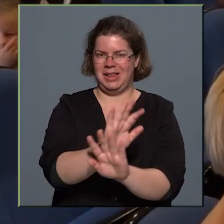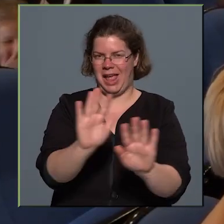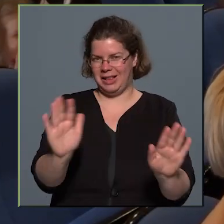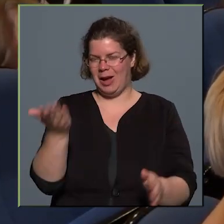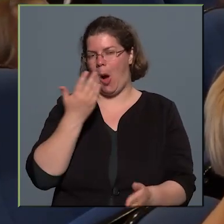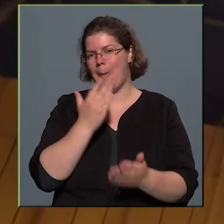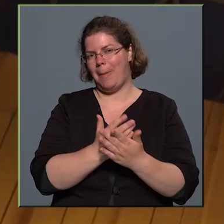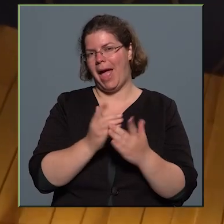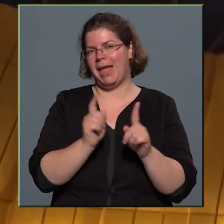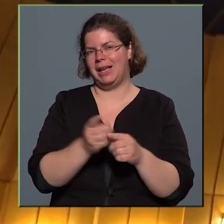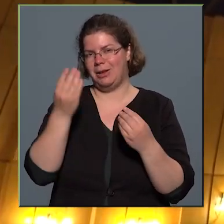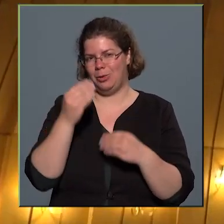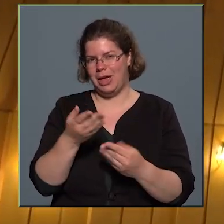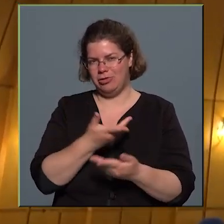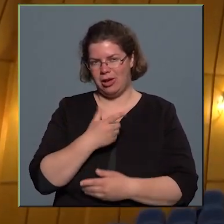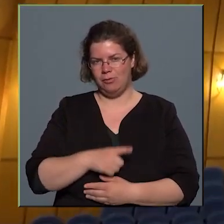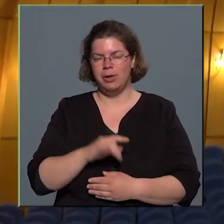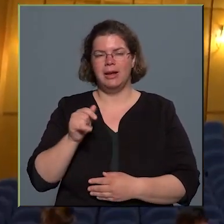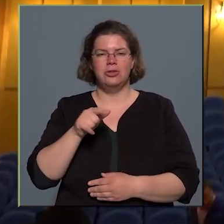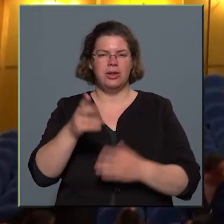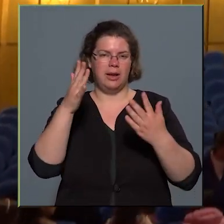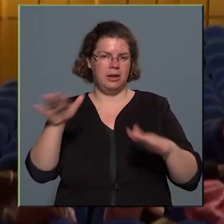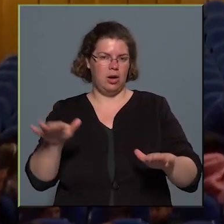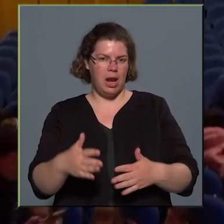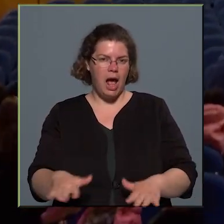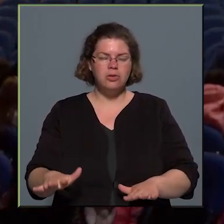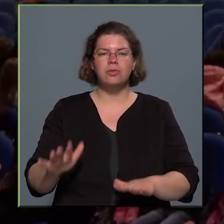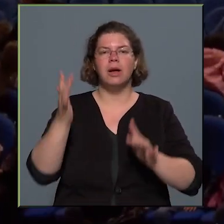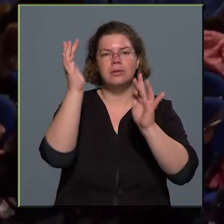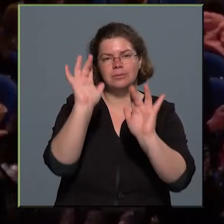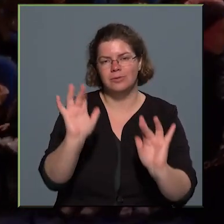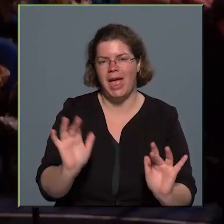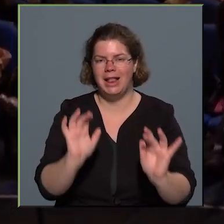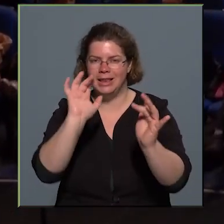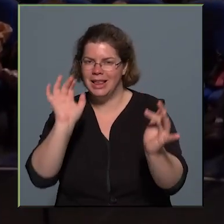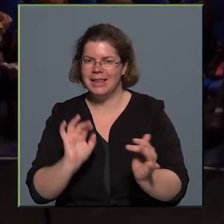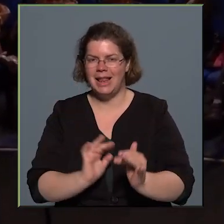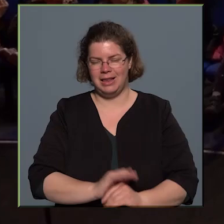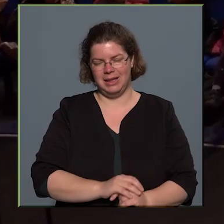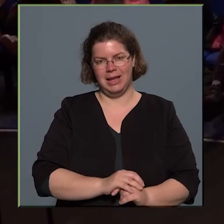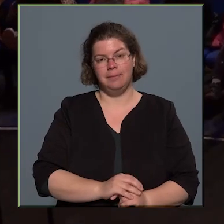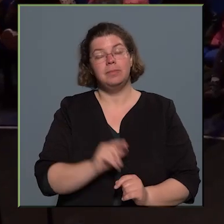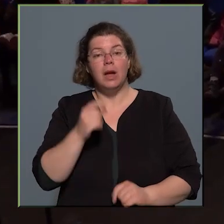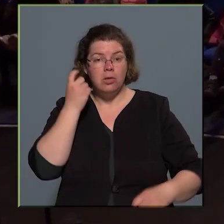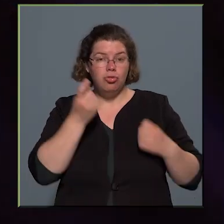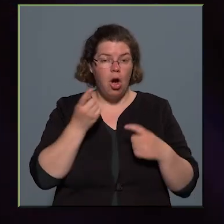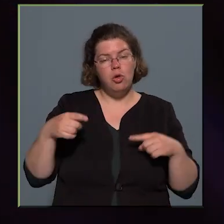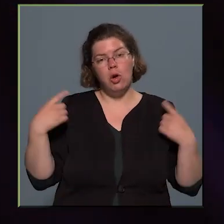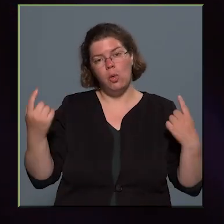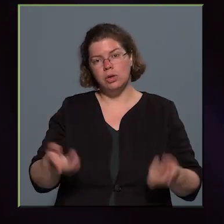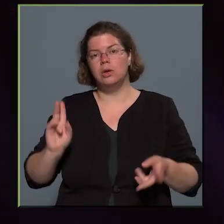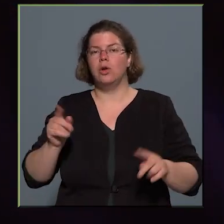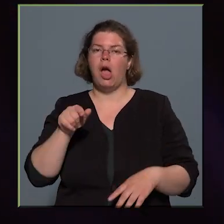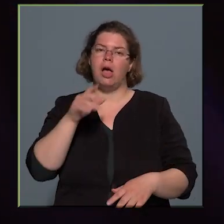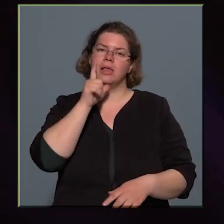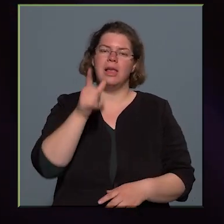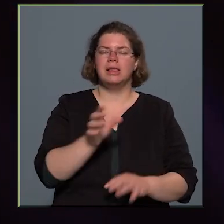ha már ilyen ügyesek voltatok, és ezeket a karácsonyfákat szépen feldíszítettétek. Csak arra gondoltunk, hogy az